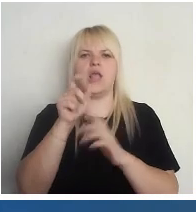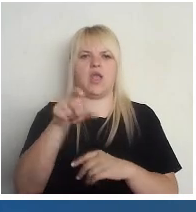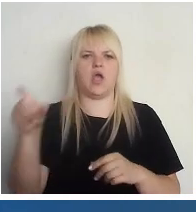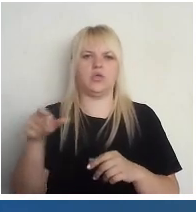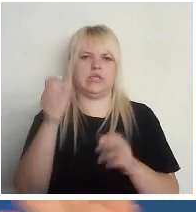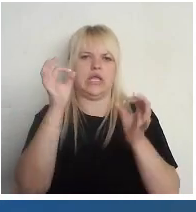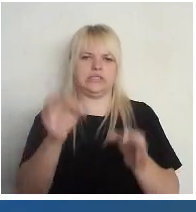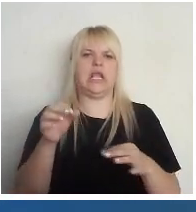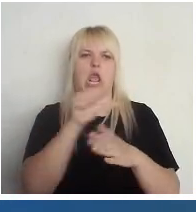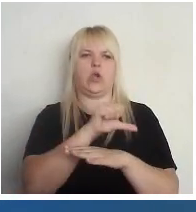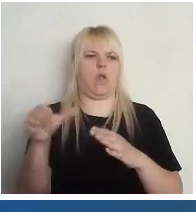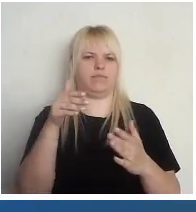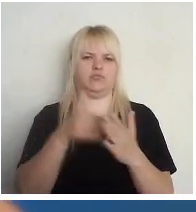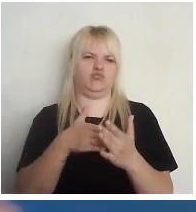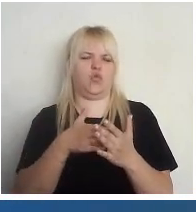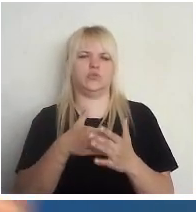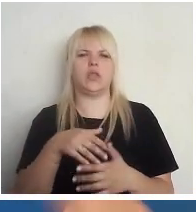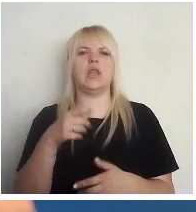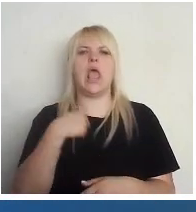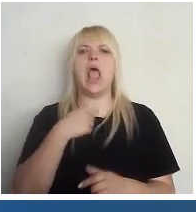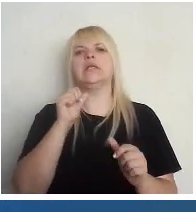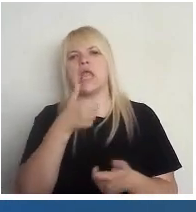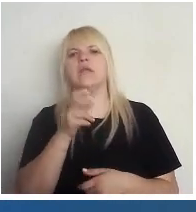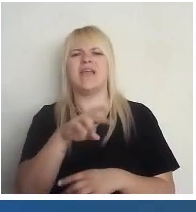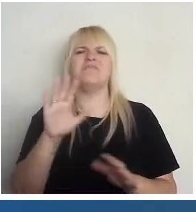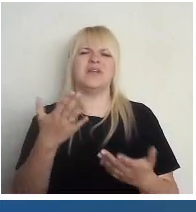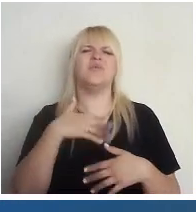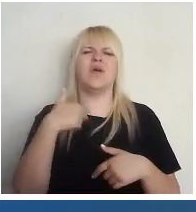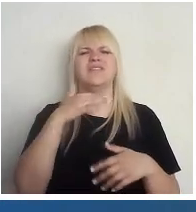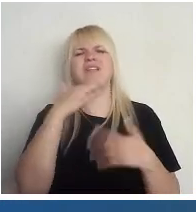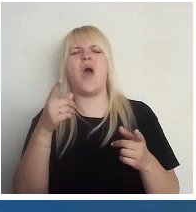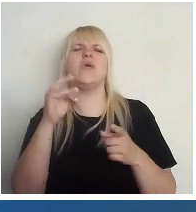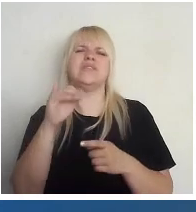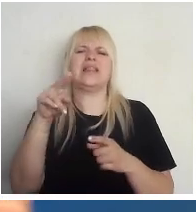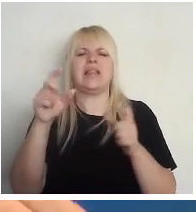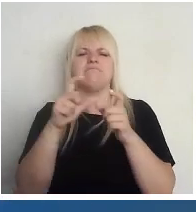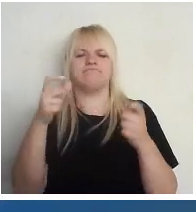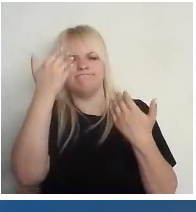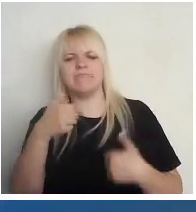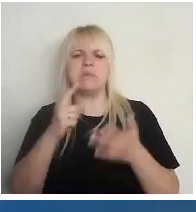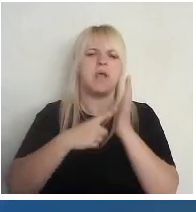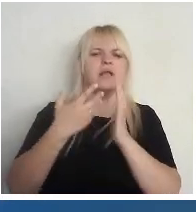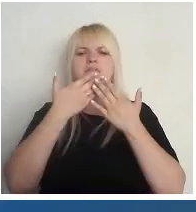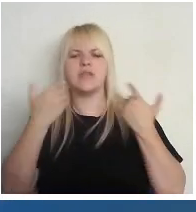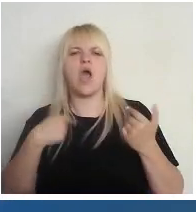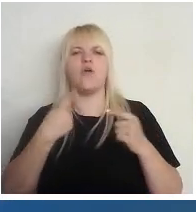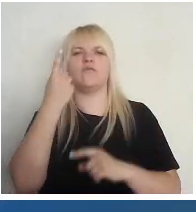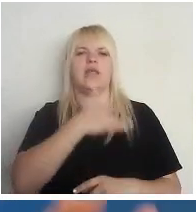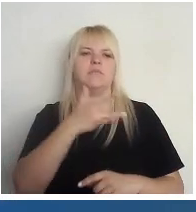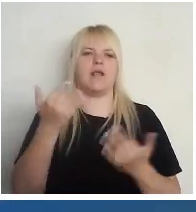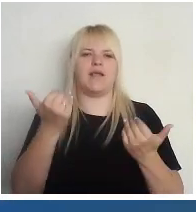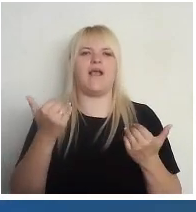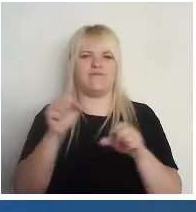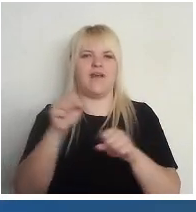ierobežojušanu, jo es negribu iet politikā, bet ļoti daudz, kuriem nav viena identifikācijas dokumenti balsot par vienu partiju, kas pašreiz nav valdībā,